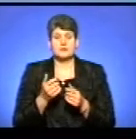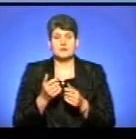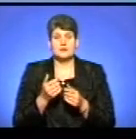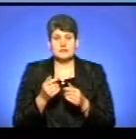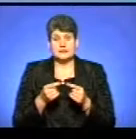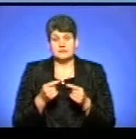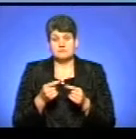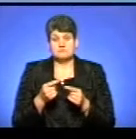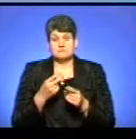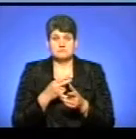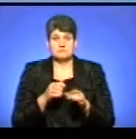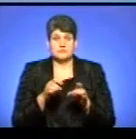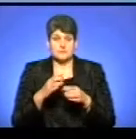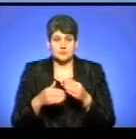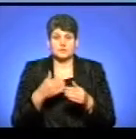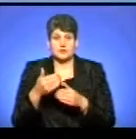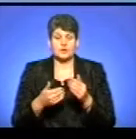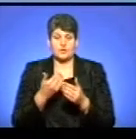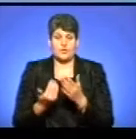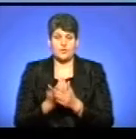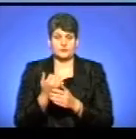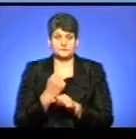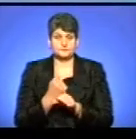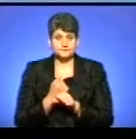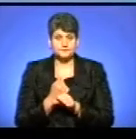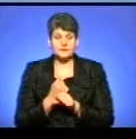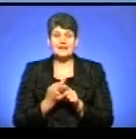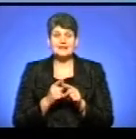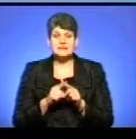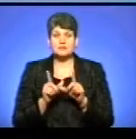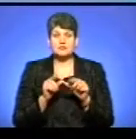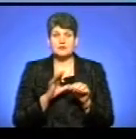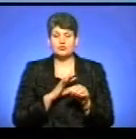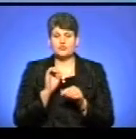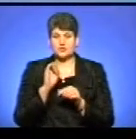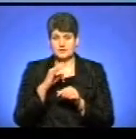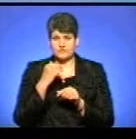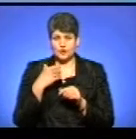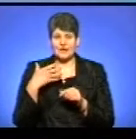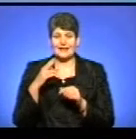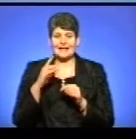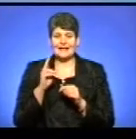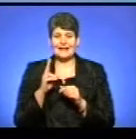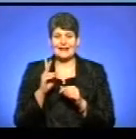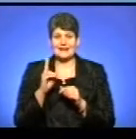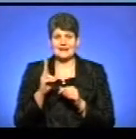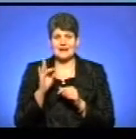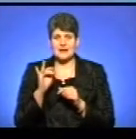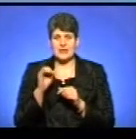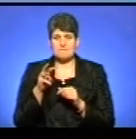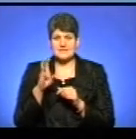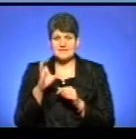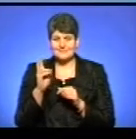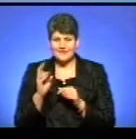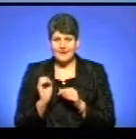ступаєш на нову стежину, на новий шлях. Така поїздка була в 14-му році в Кримській, коли я вертався з Ігорем Крочником,